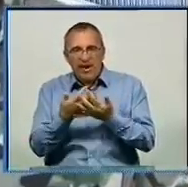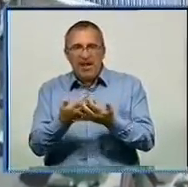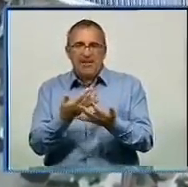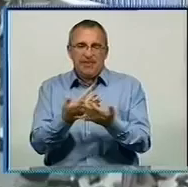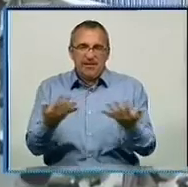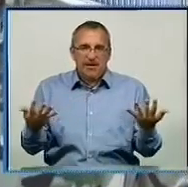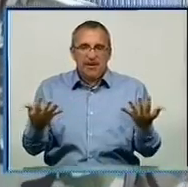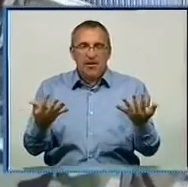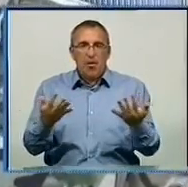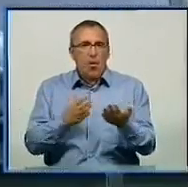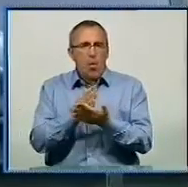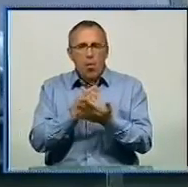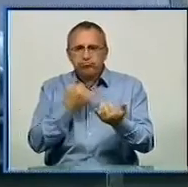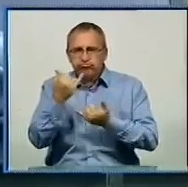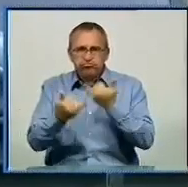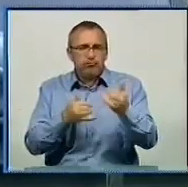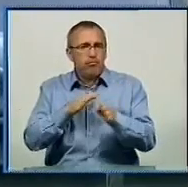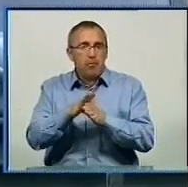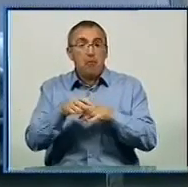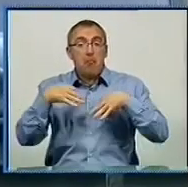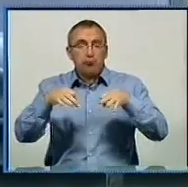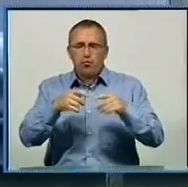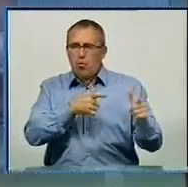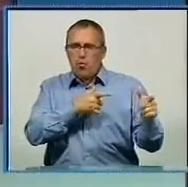Тобто обслужили повністю, машина готова.